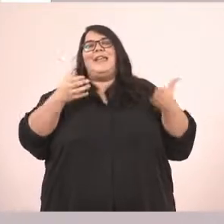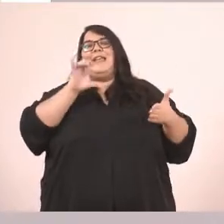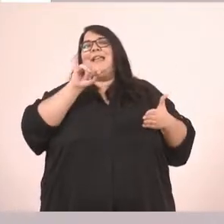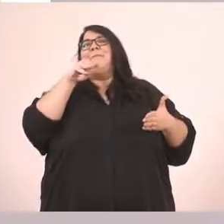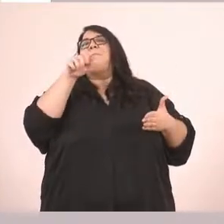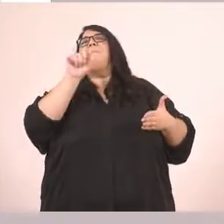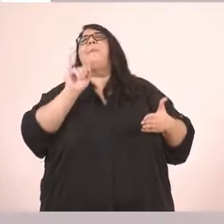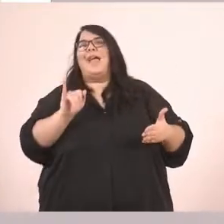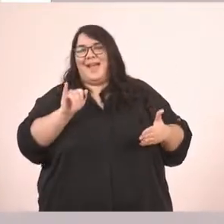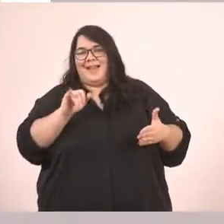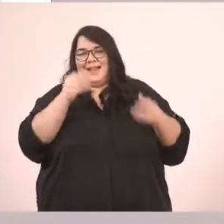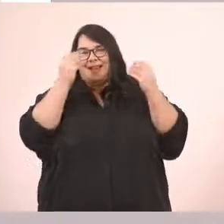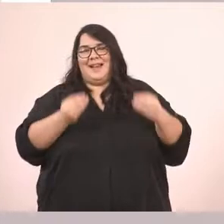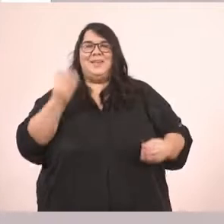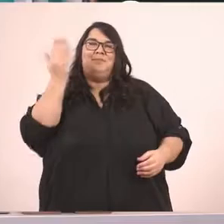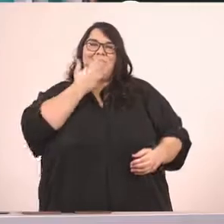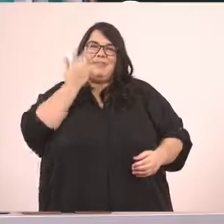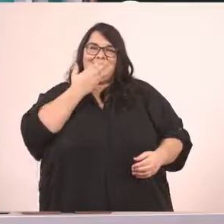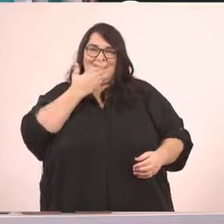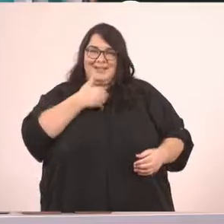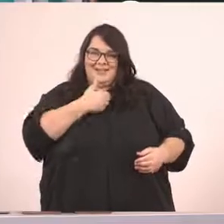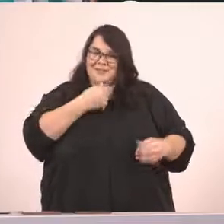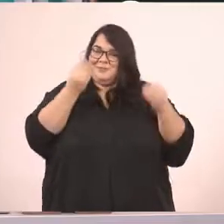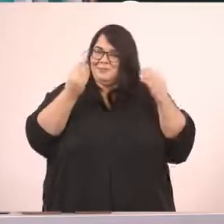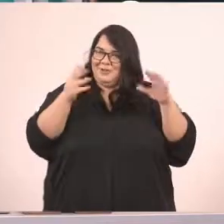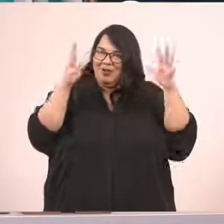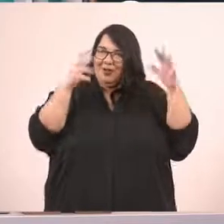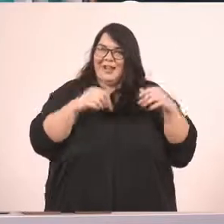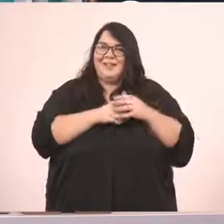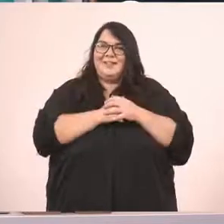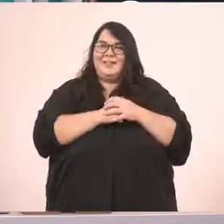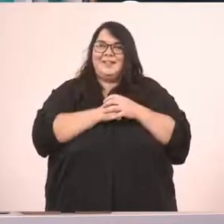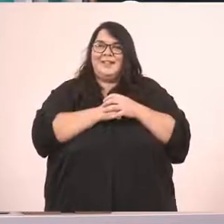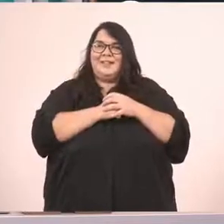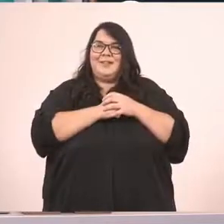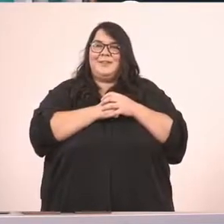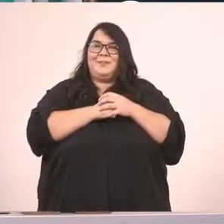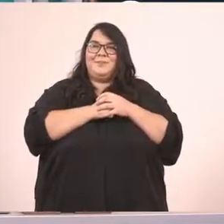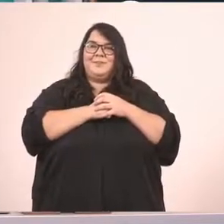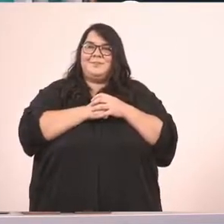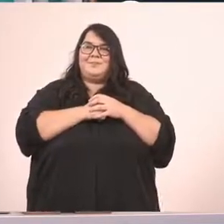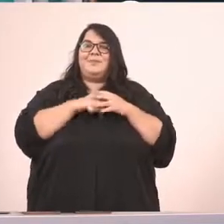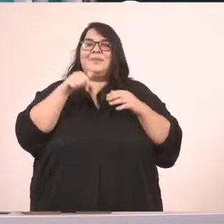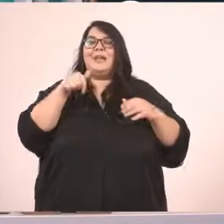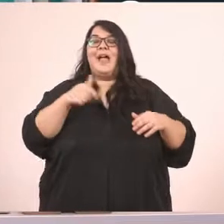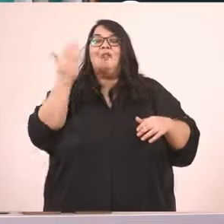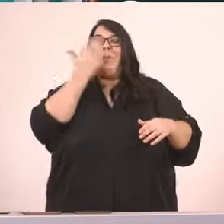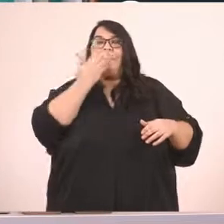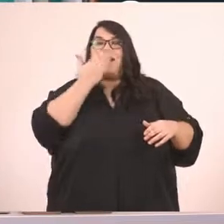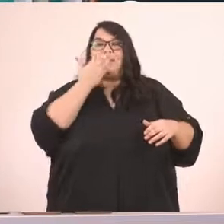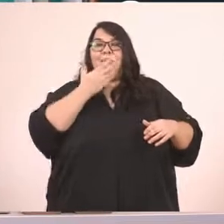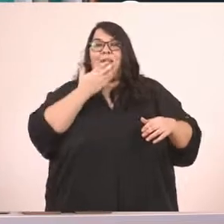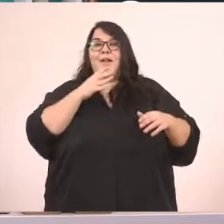καλή μαθήτρια. Πάρα πολύ ωραία. Παιδιά, σε αυτό το μάθημα